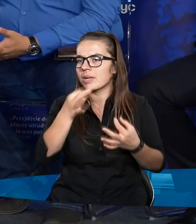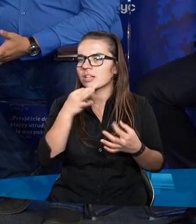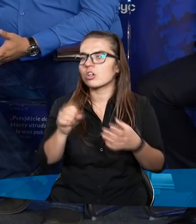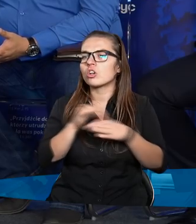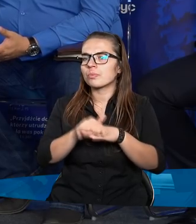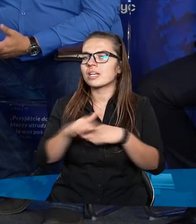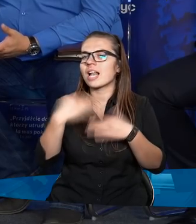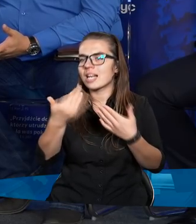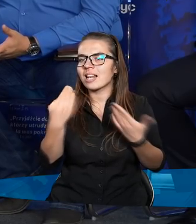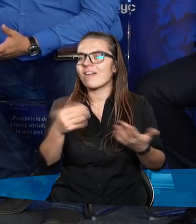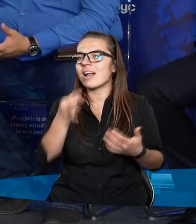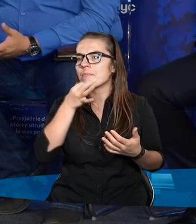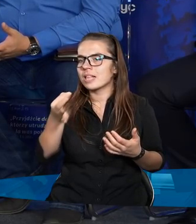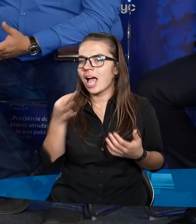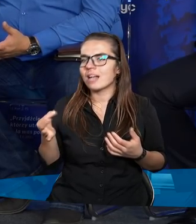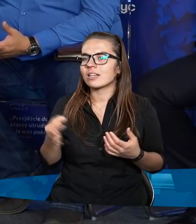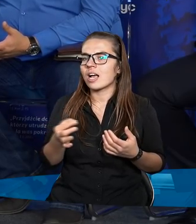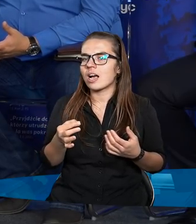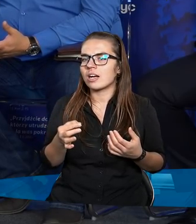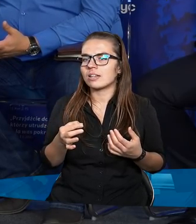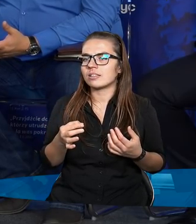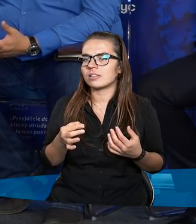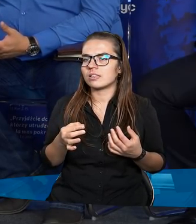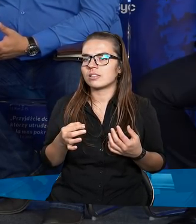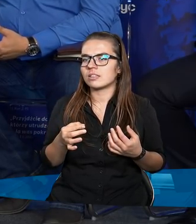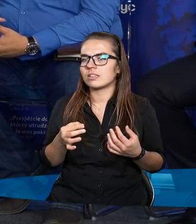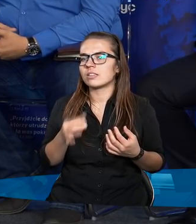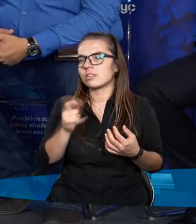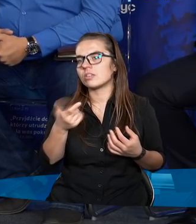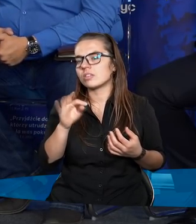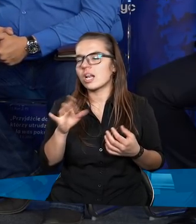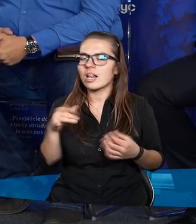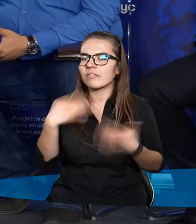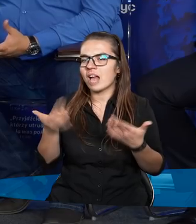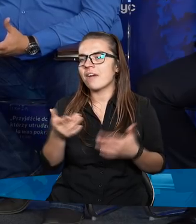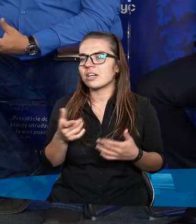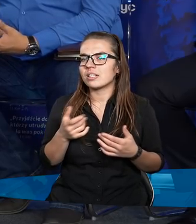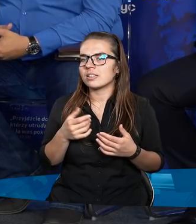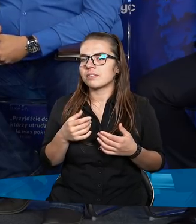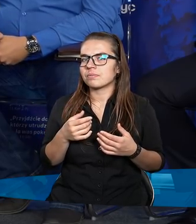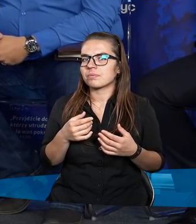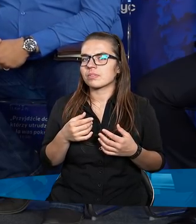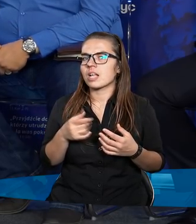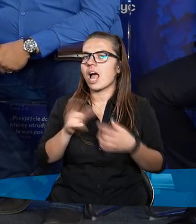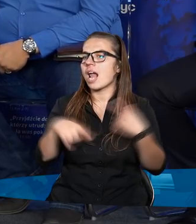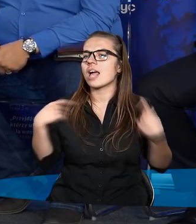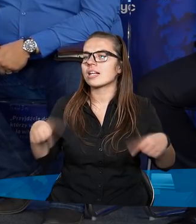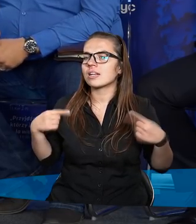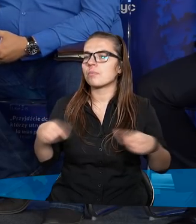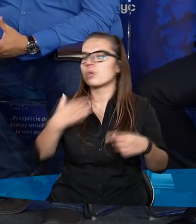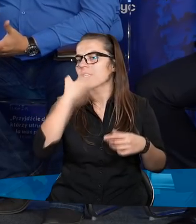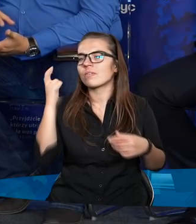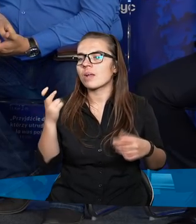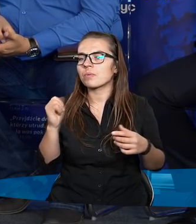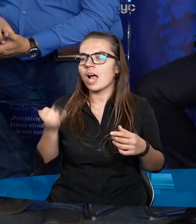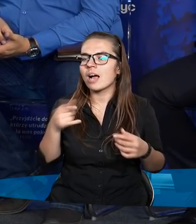Jego przyjaciele zadawali pytania. Nawet mieli odpowiedzi. No, to jeszcze z odpowiedziami, nie? Ale nie było, nie